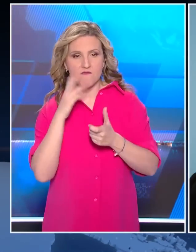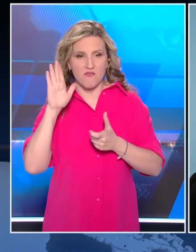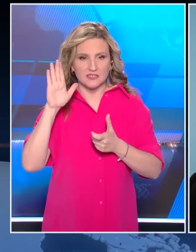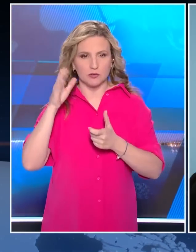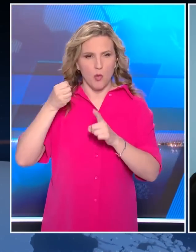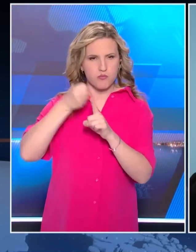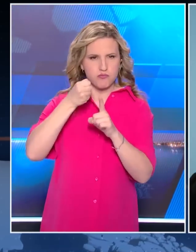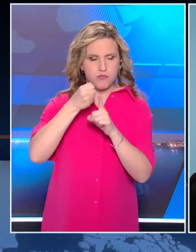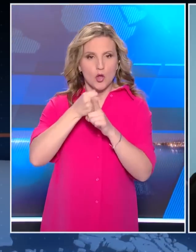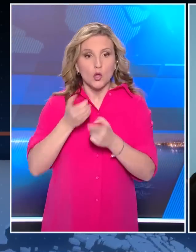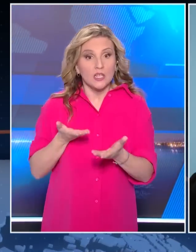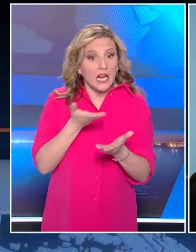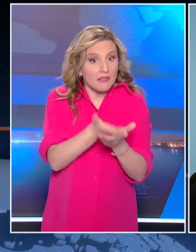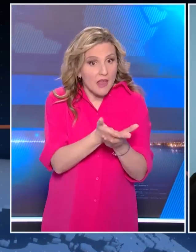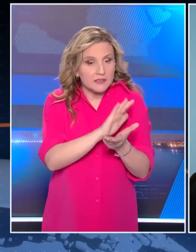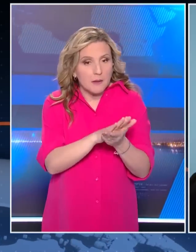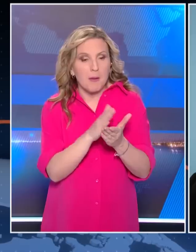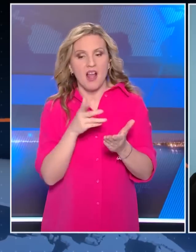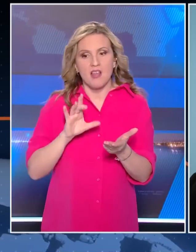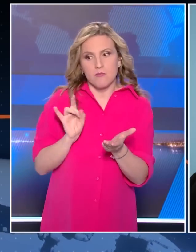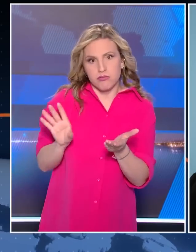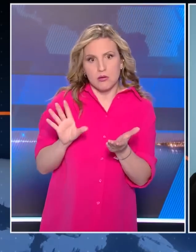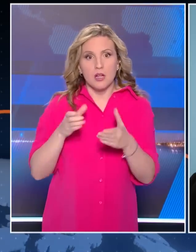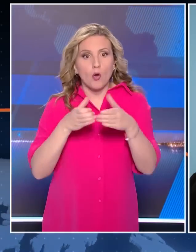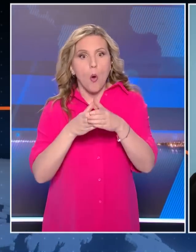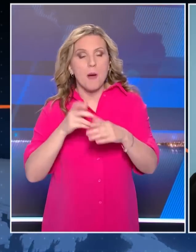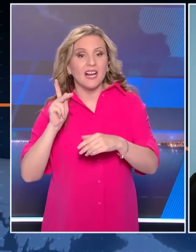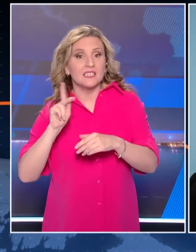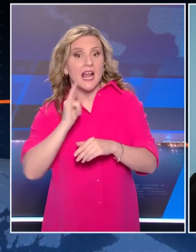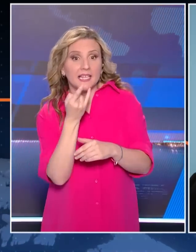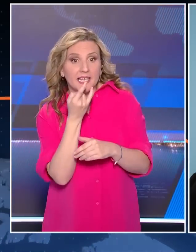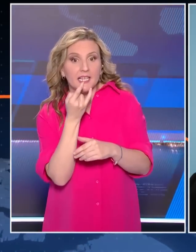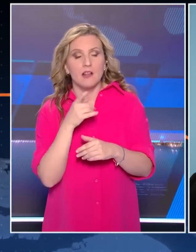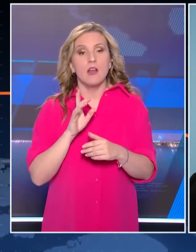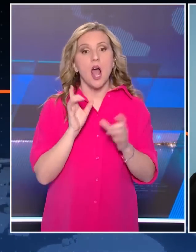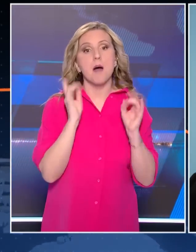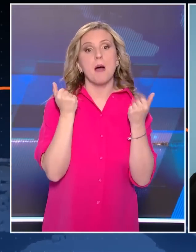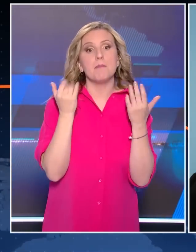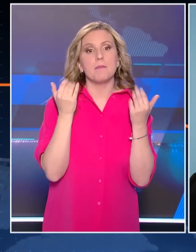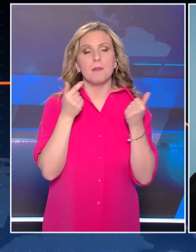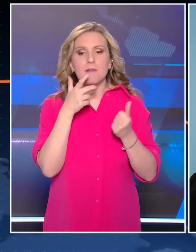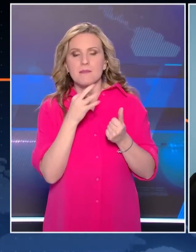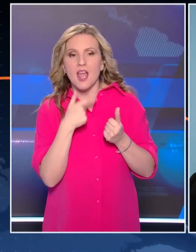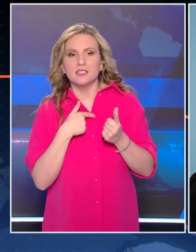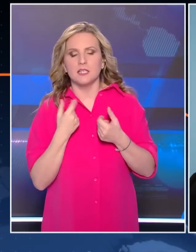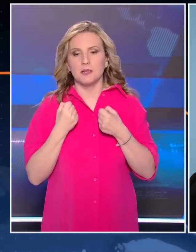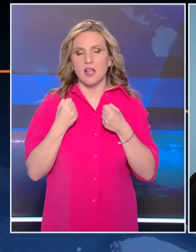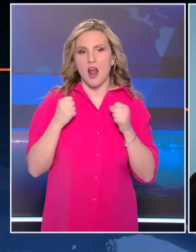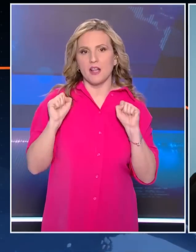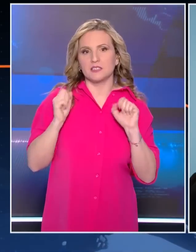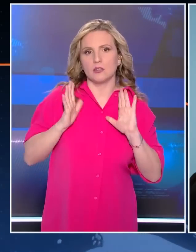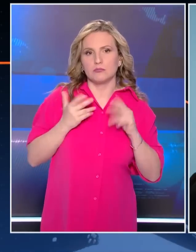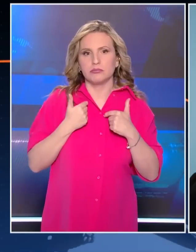κατέθεσε τελικά υπόμνημα στον Άριο Πάγο εναντίον του κόμματος Κασιδιάρη. Ή λειτουργεί πάλι ως δημοκρατική εξαίρεση κλείνοντας το μάτι στους ψηφοφόρους ενός